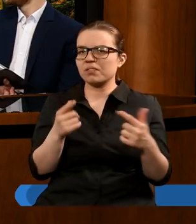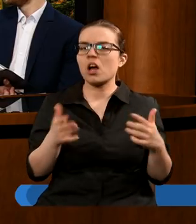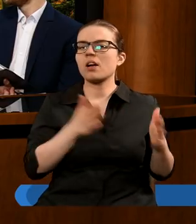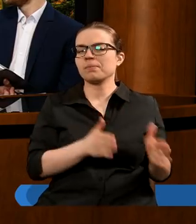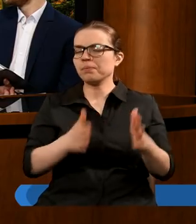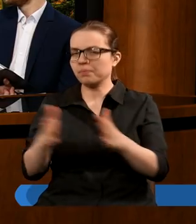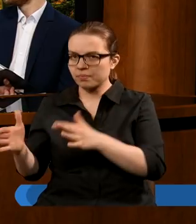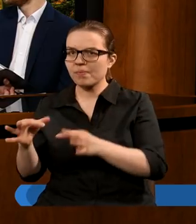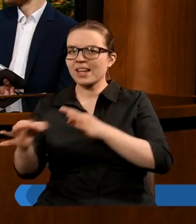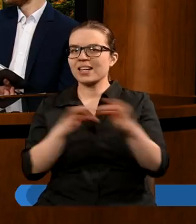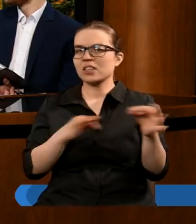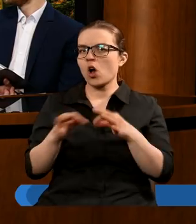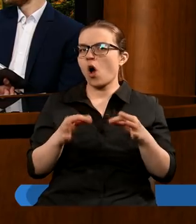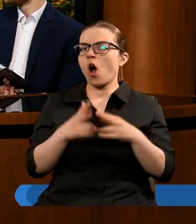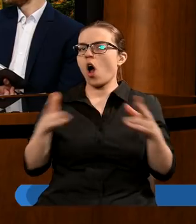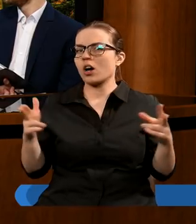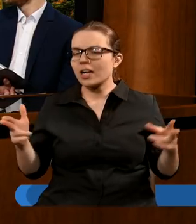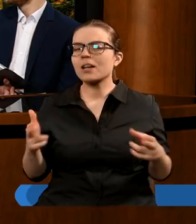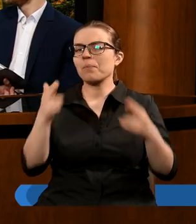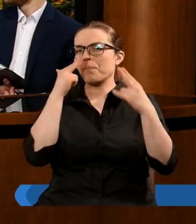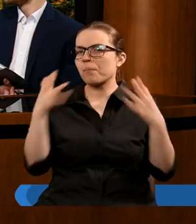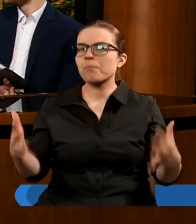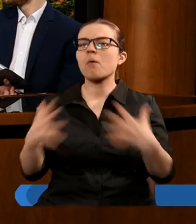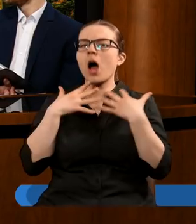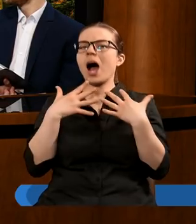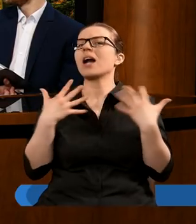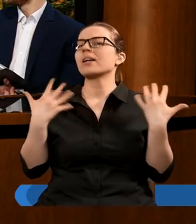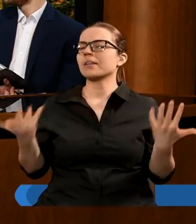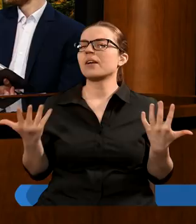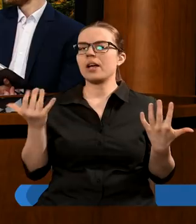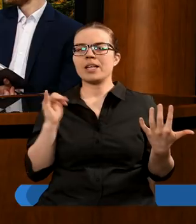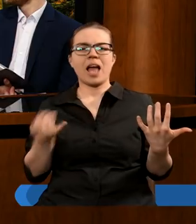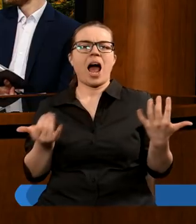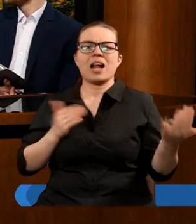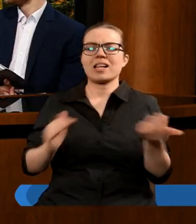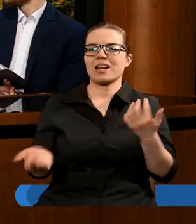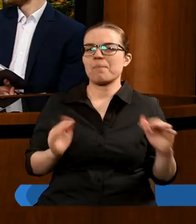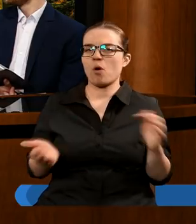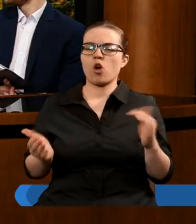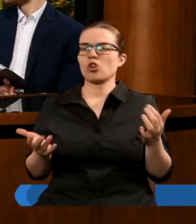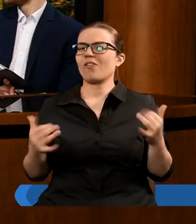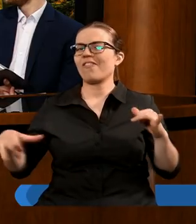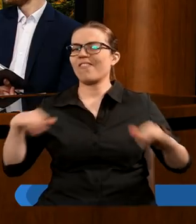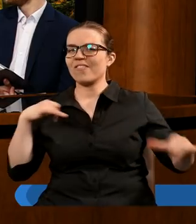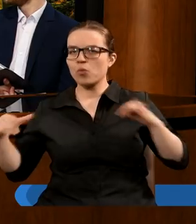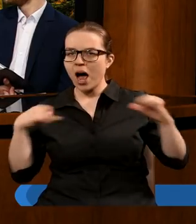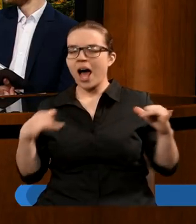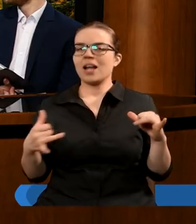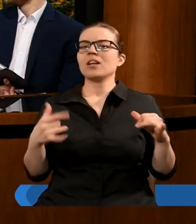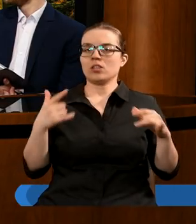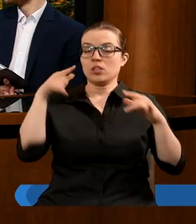historyczne pokazują nam, w jaki sposób władza Kościoła